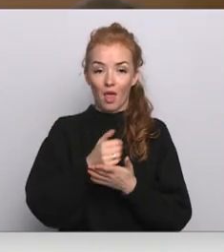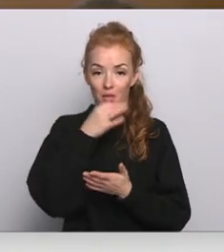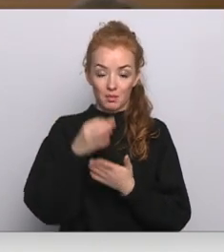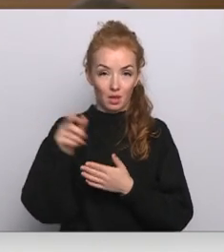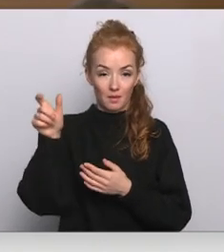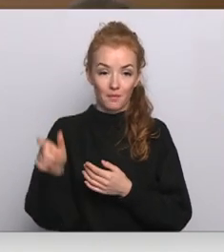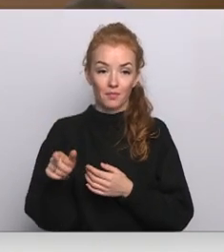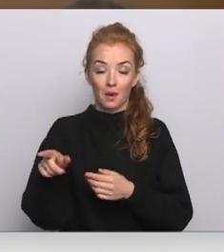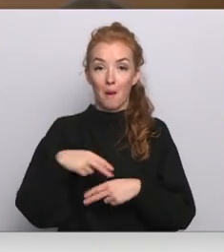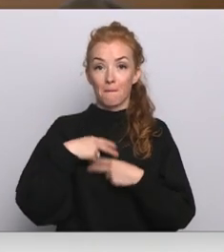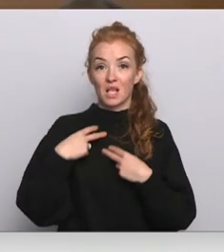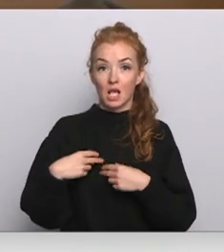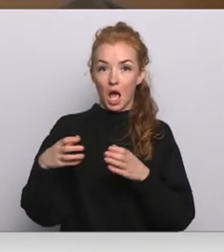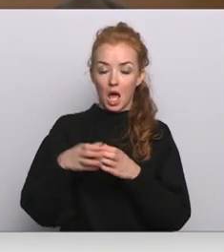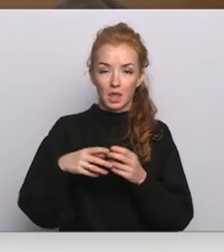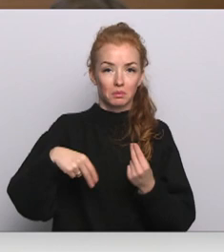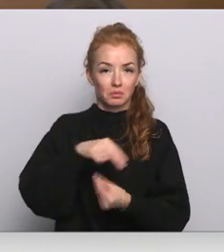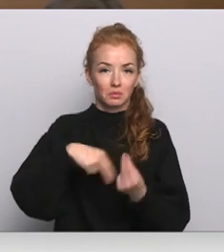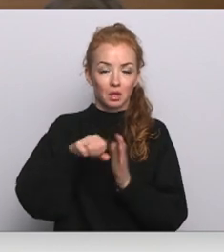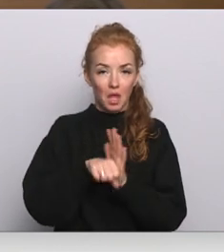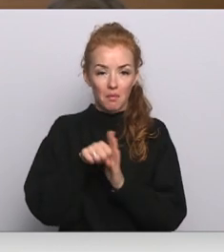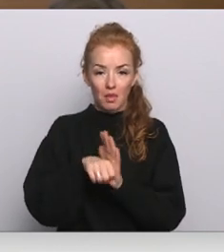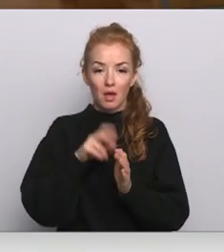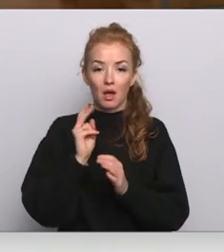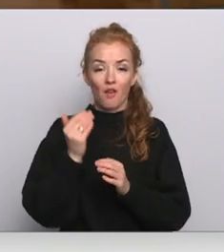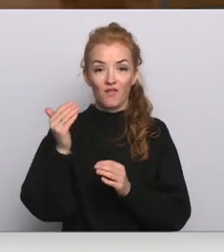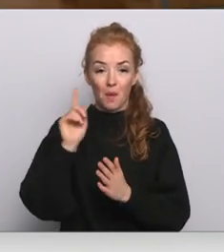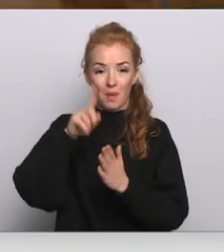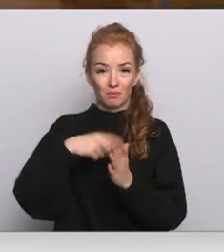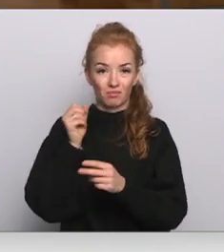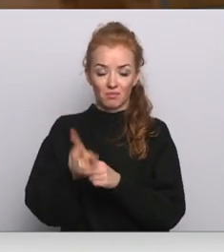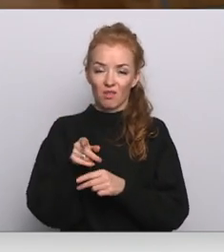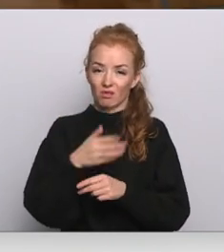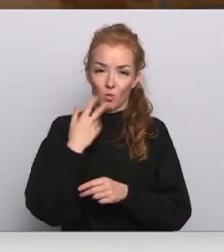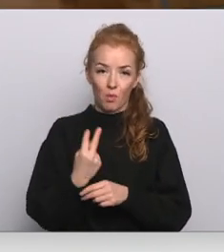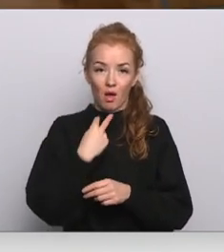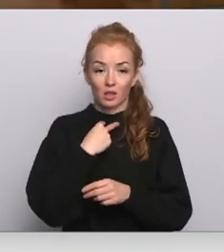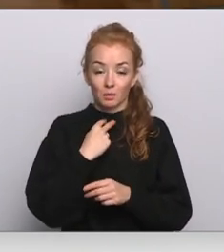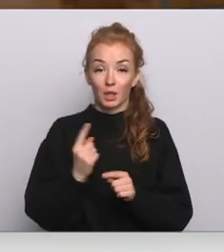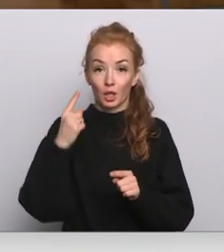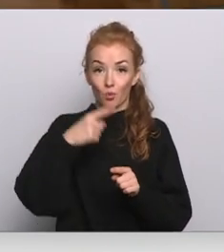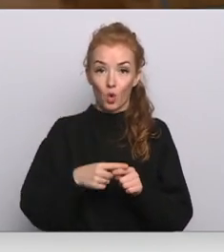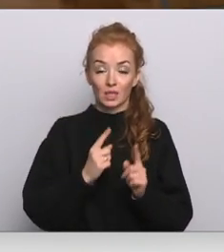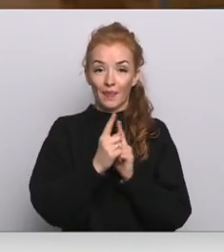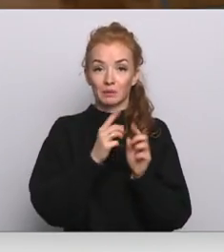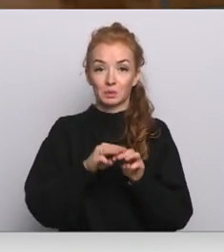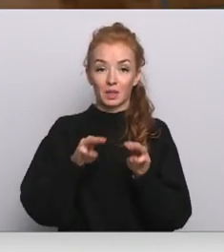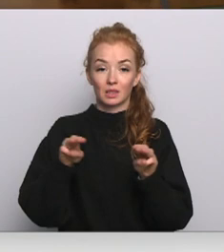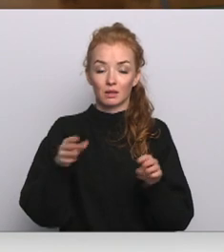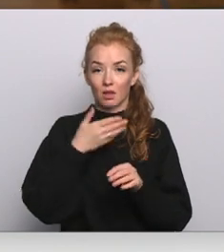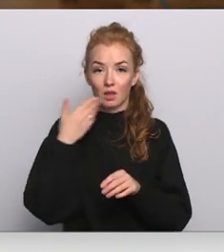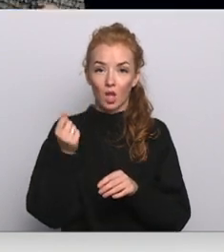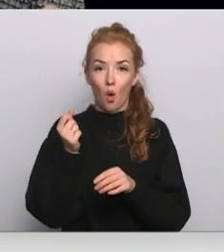Linkaita partijas biedra debatēs uzsvēra, ka ministra demisijas pieprasījums neesot pārsteigums, jo pirmo reizi satiksmes ministrija nav